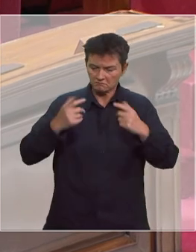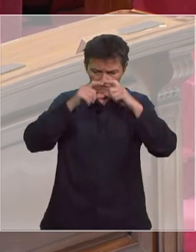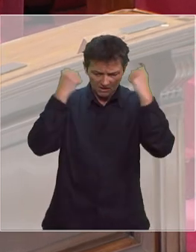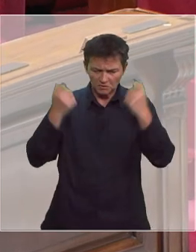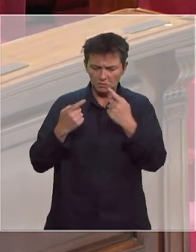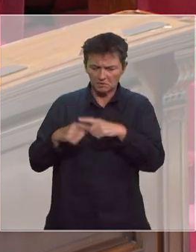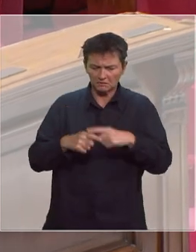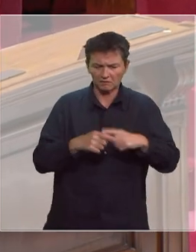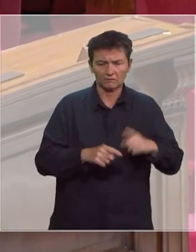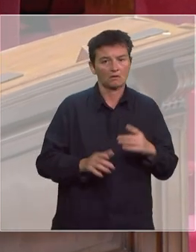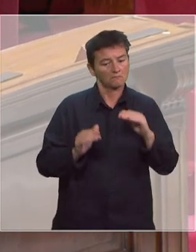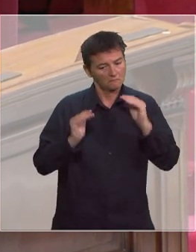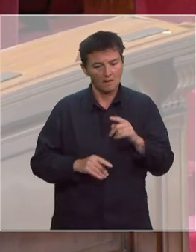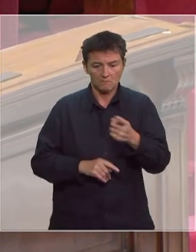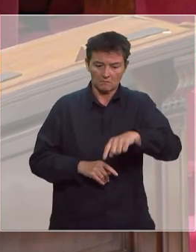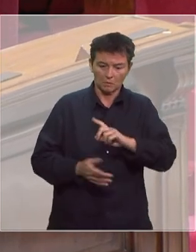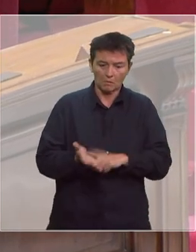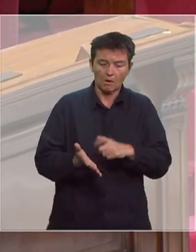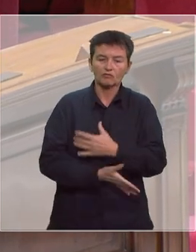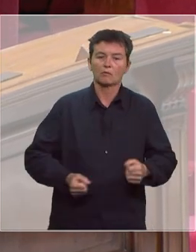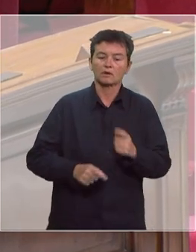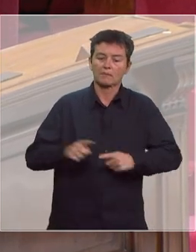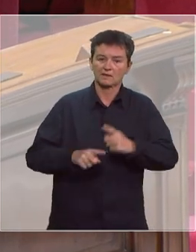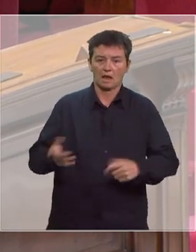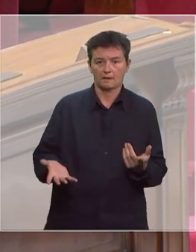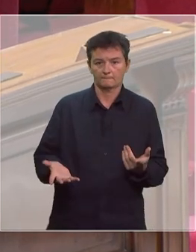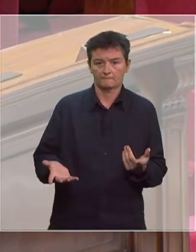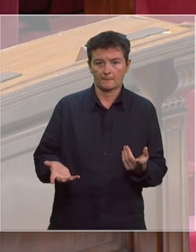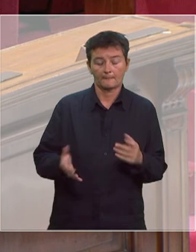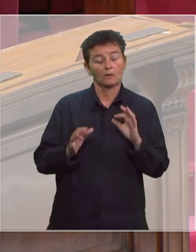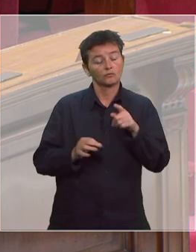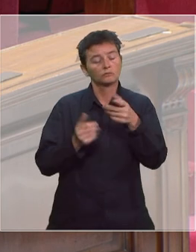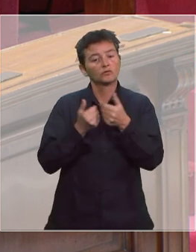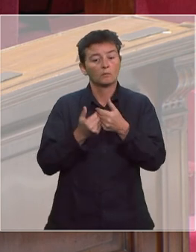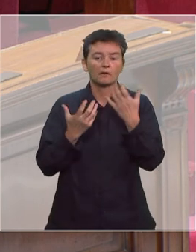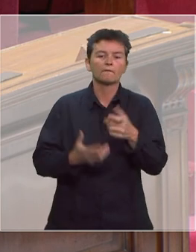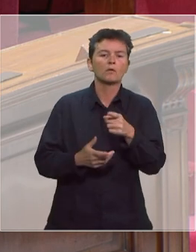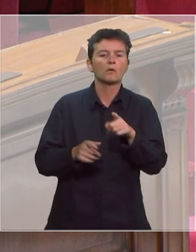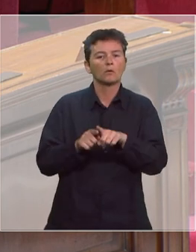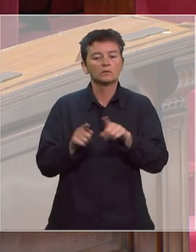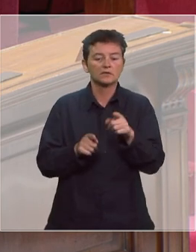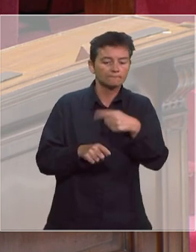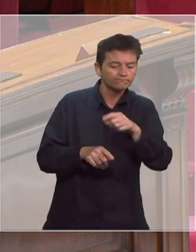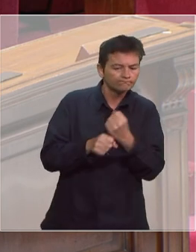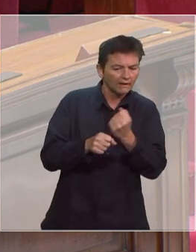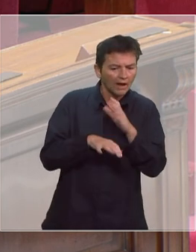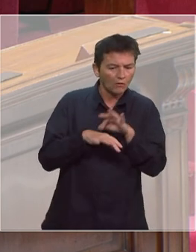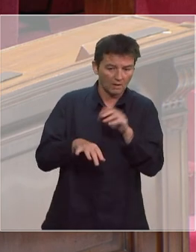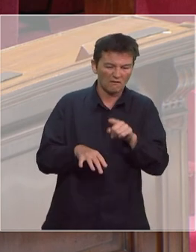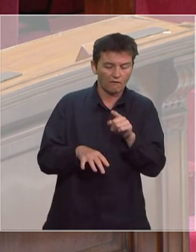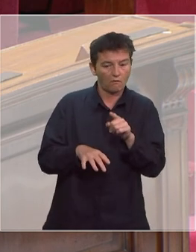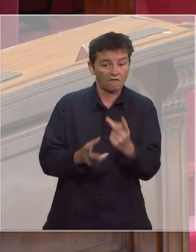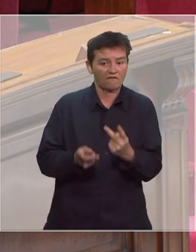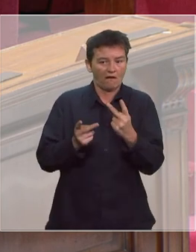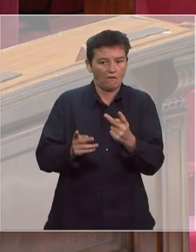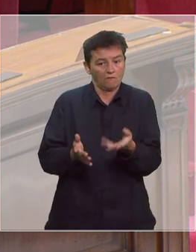quel que soit le statut de leur employeur, puissent être éligibles au chômage partiel. Et j'entends la demande qui est la vôtre d'une revalorisation, d'un accompagnement. J'ai la conviction que ça trouvera